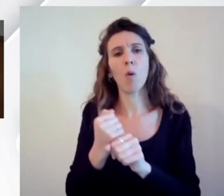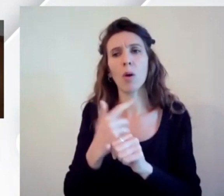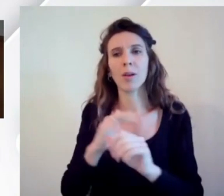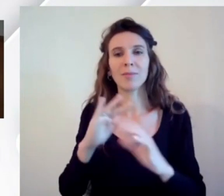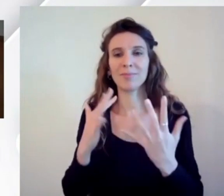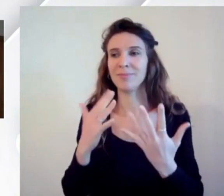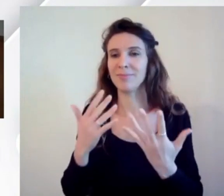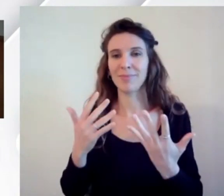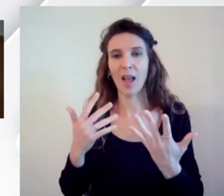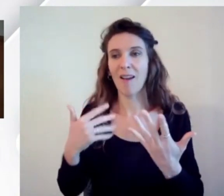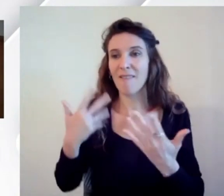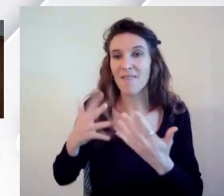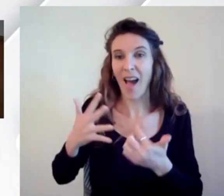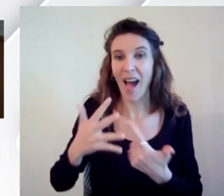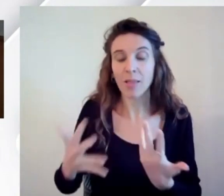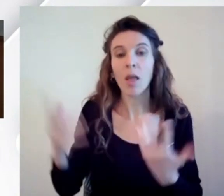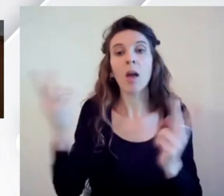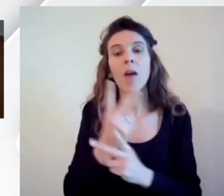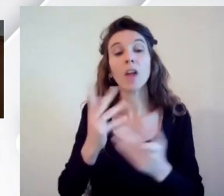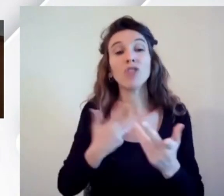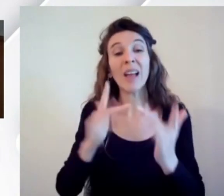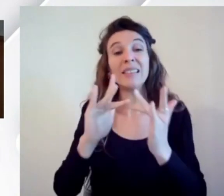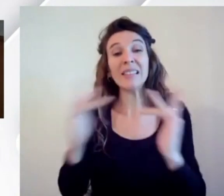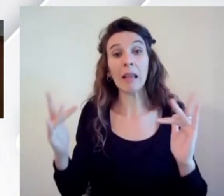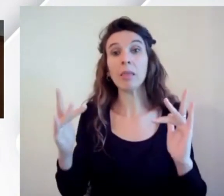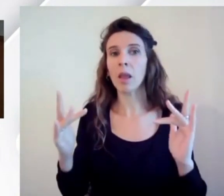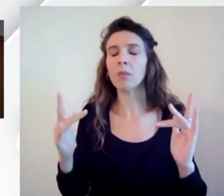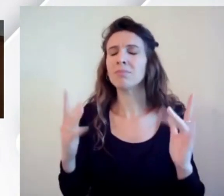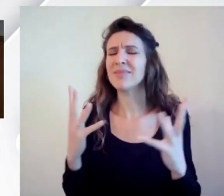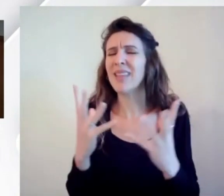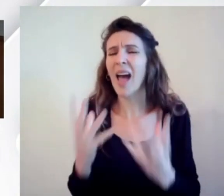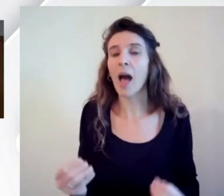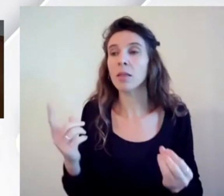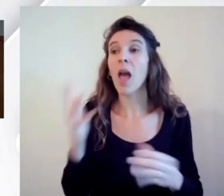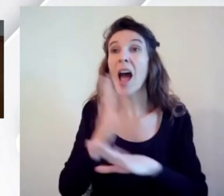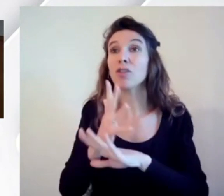abbiamo dei siti che sono effettivamente più accessibili di prima